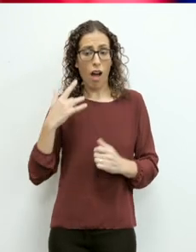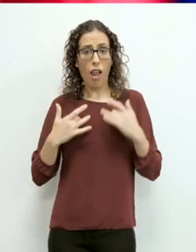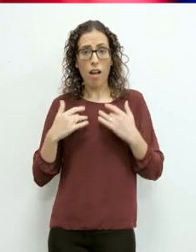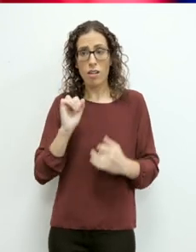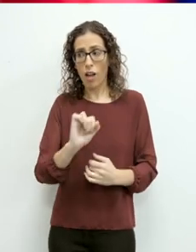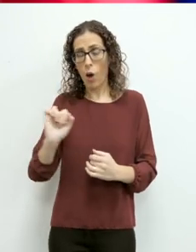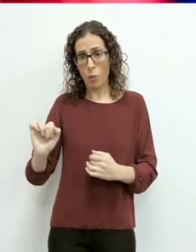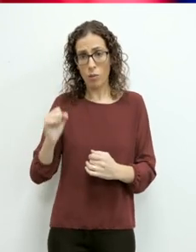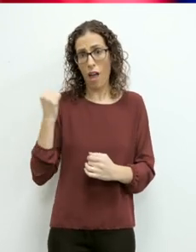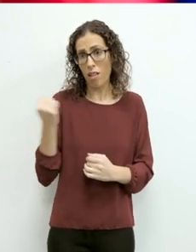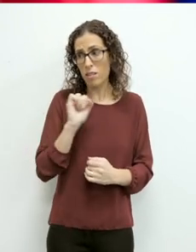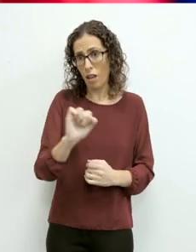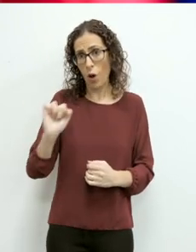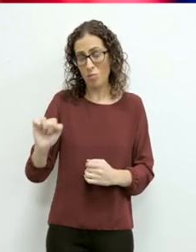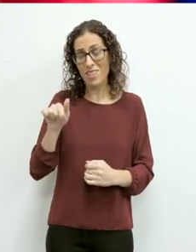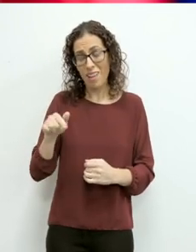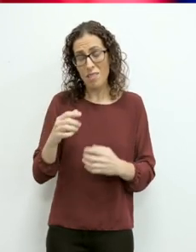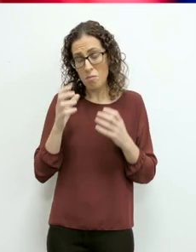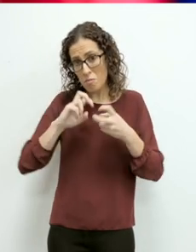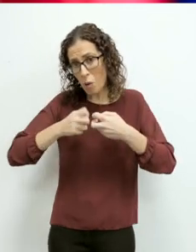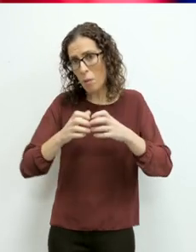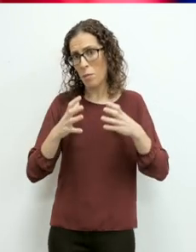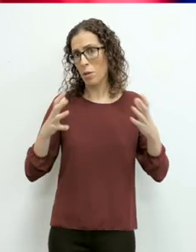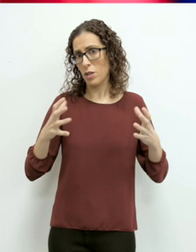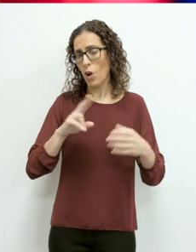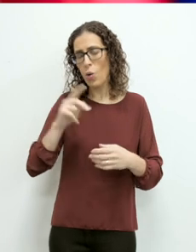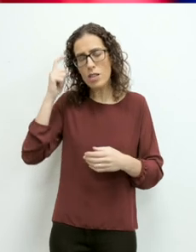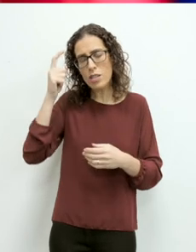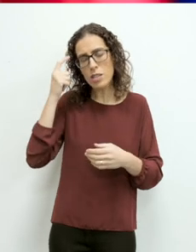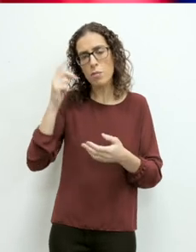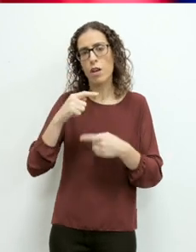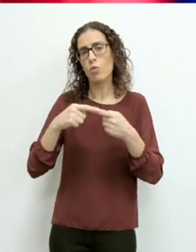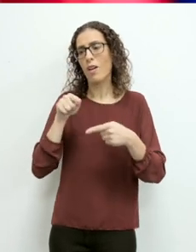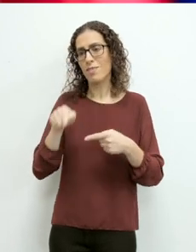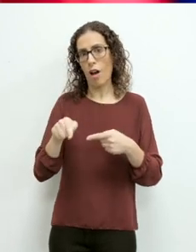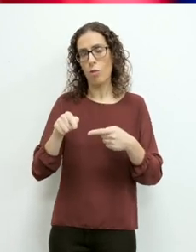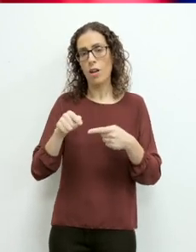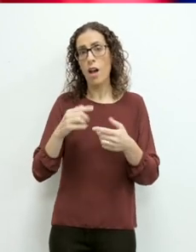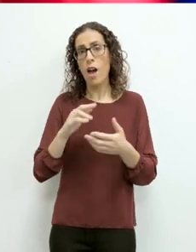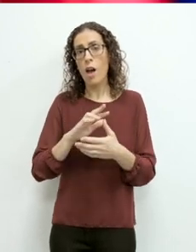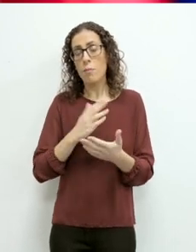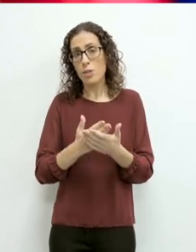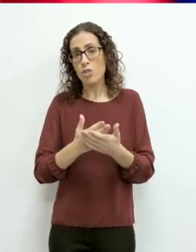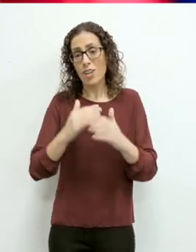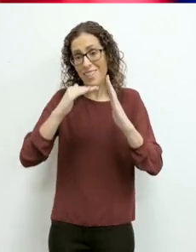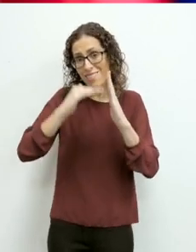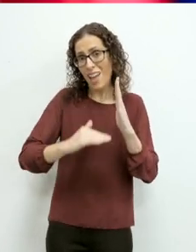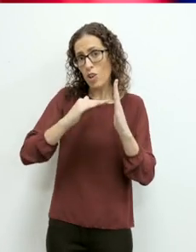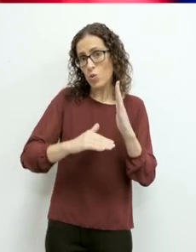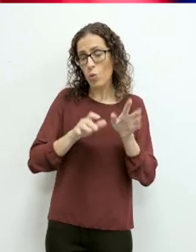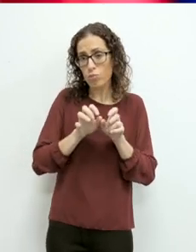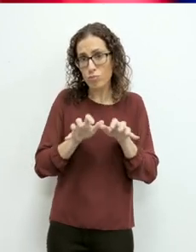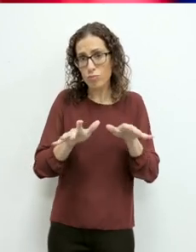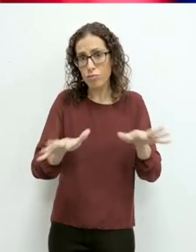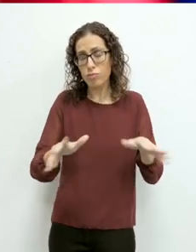Danuwa, pijs gbir li isna aħna un-fasslu l-mizuri li jenu sabiċ irrata ta-transmissjoni tal-vairis